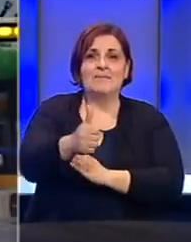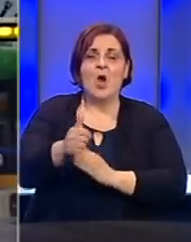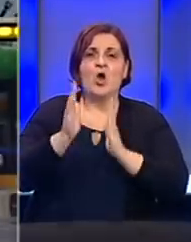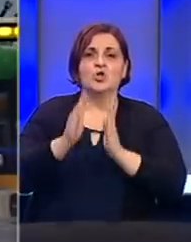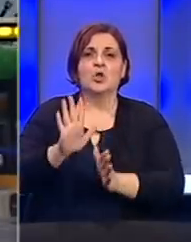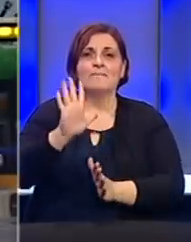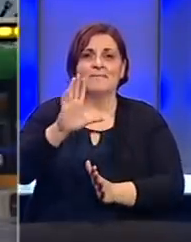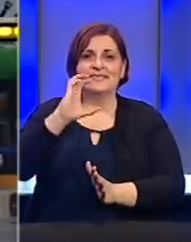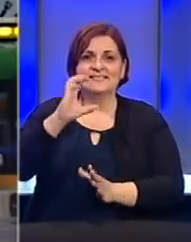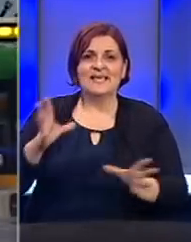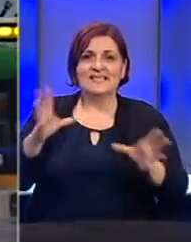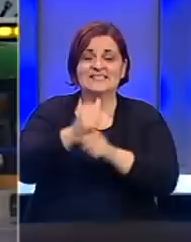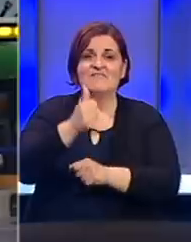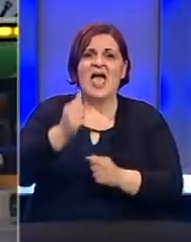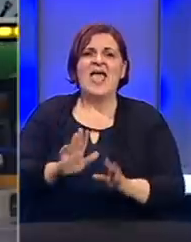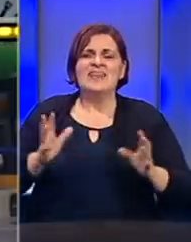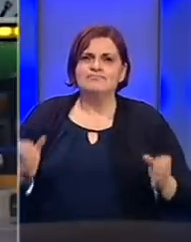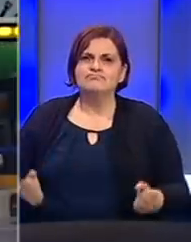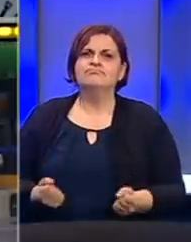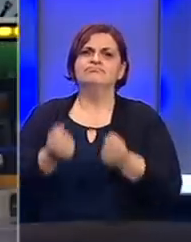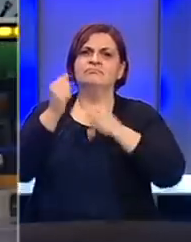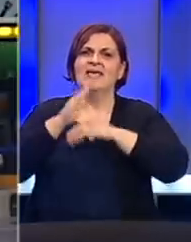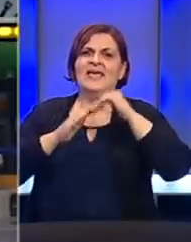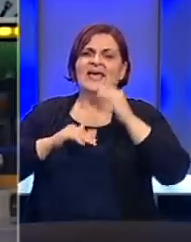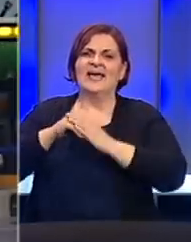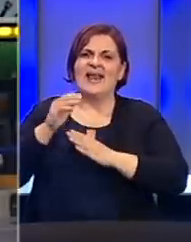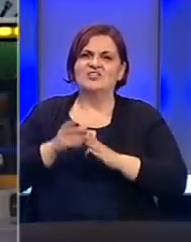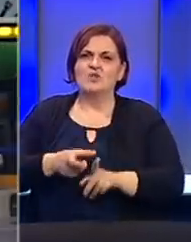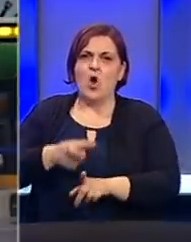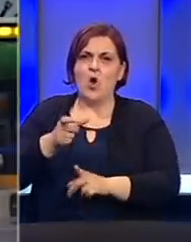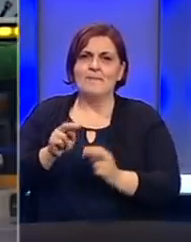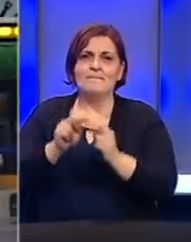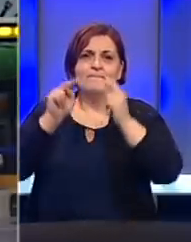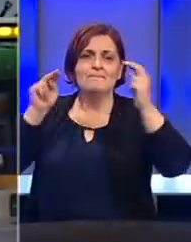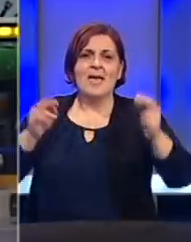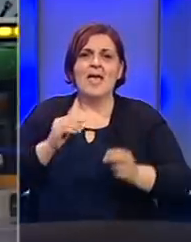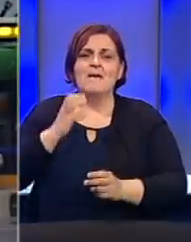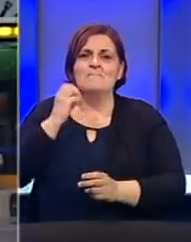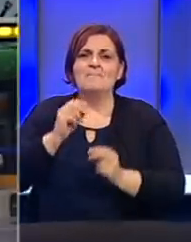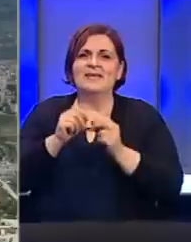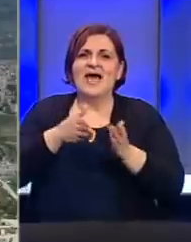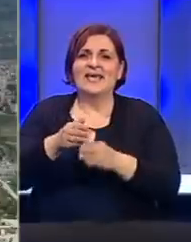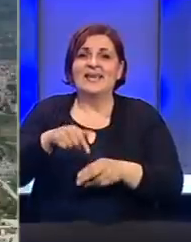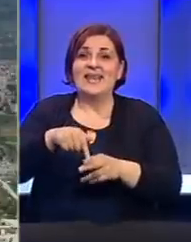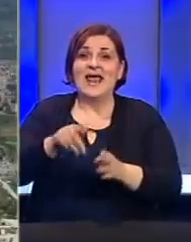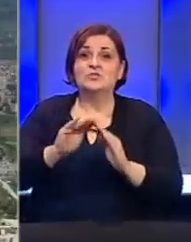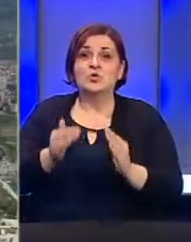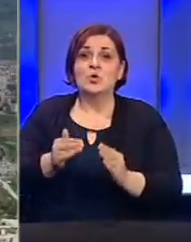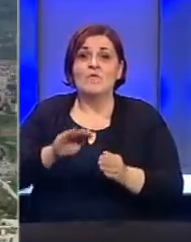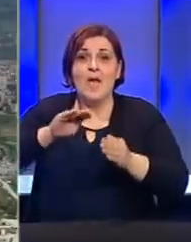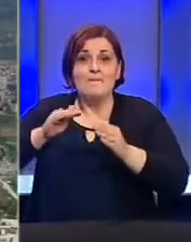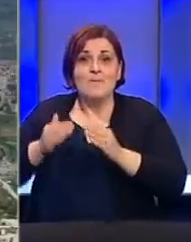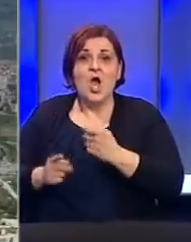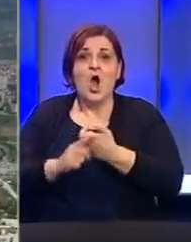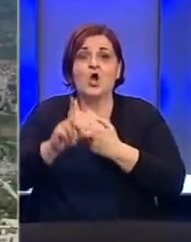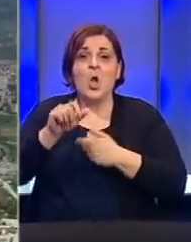koridora 5C završen jedan od najzahtjevnijih građevinskih objekata. Vijedukt Babina Rijeka nalazi se u okviru pod dionice